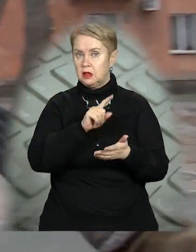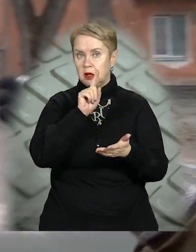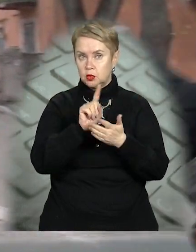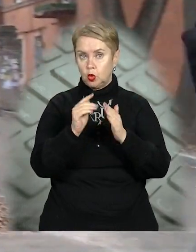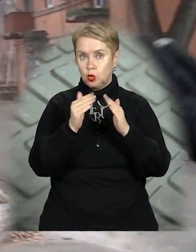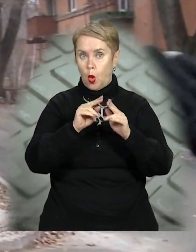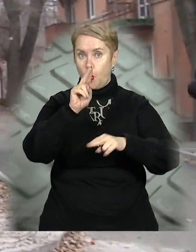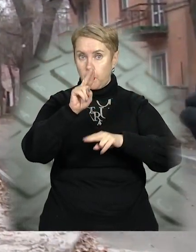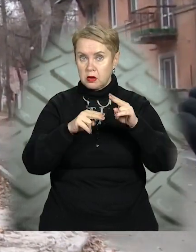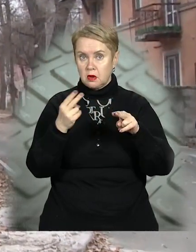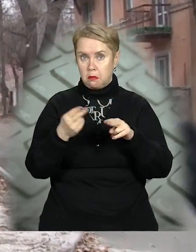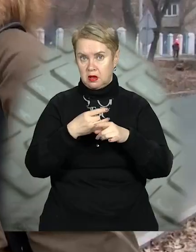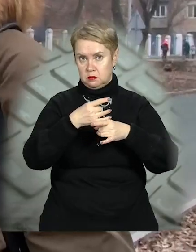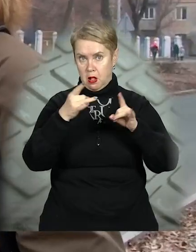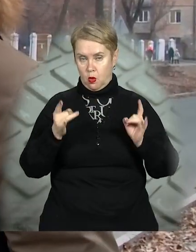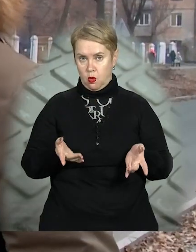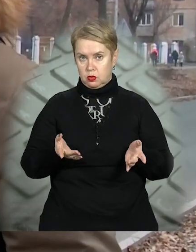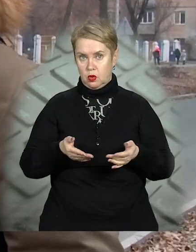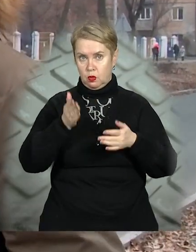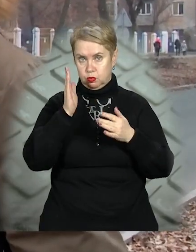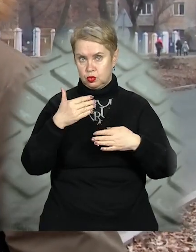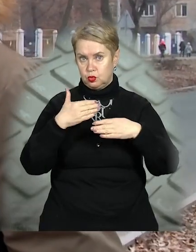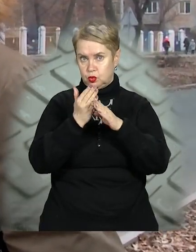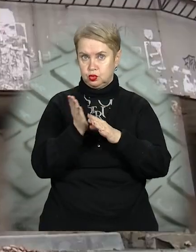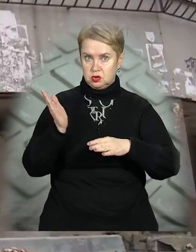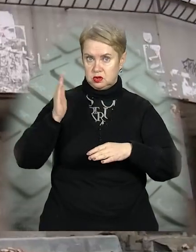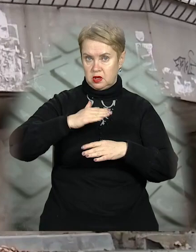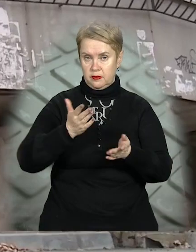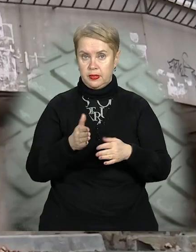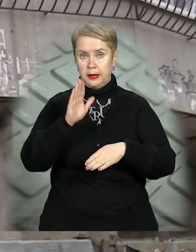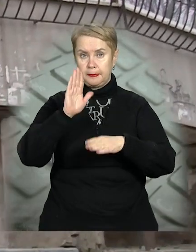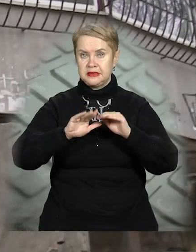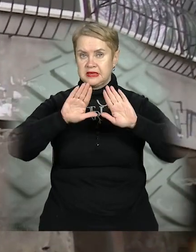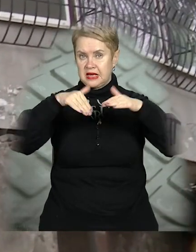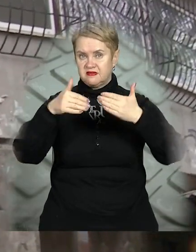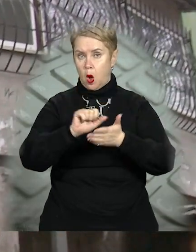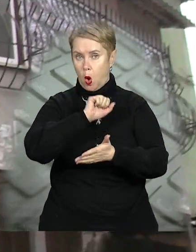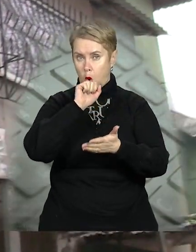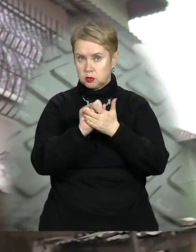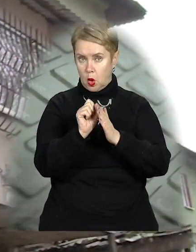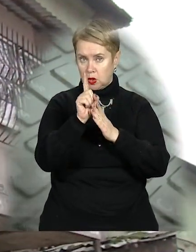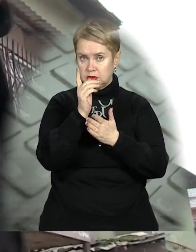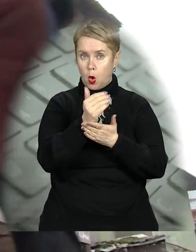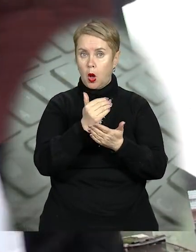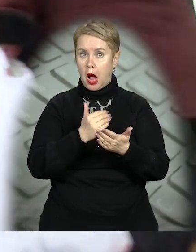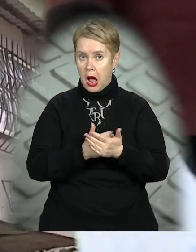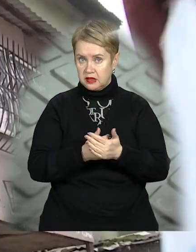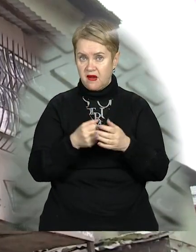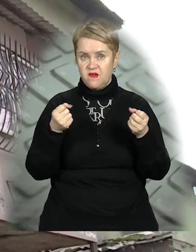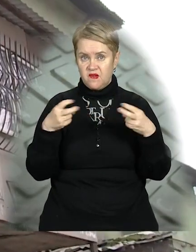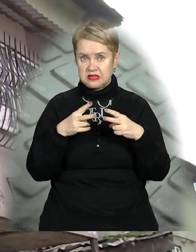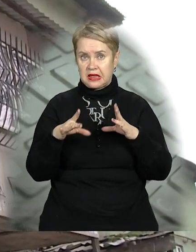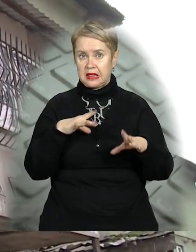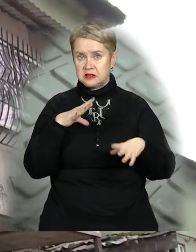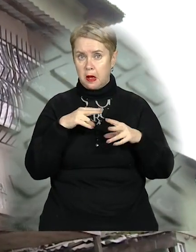будь будь будь-яка без балкона. Він буде рушитися, валитися. Після звернення кореспондентів 11 каналу, фахівці